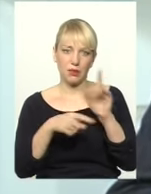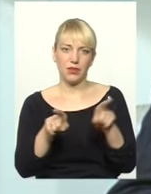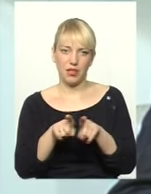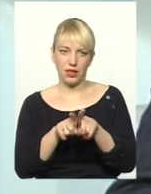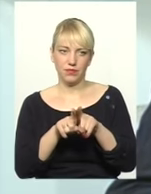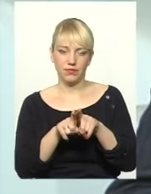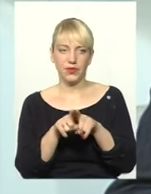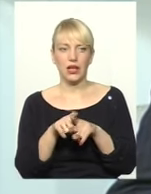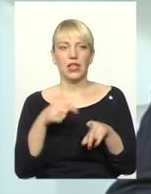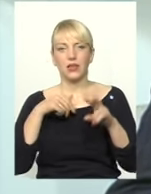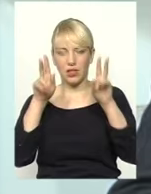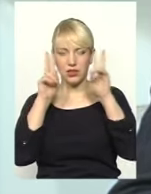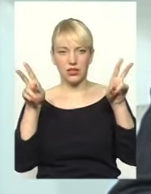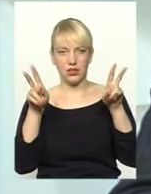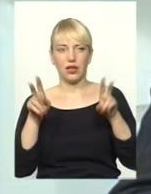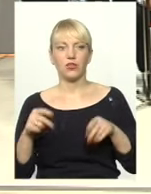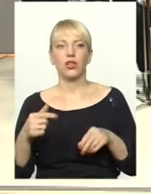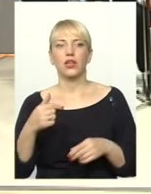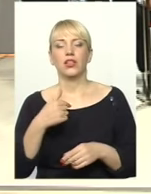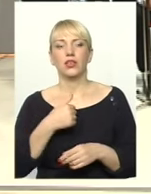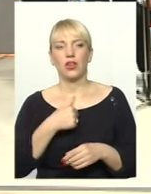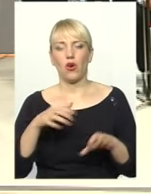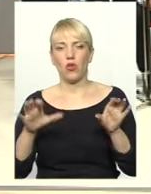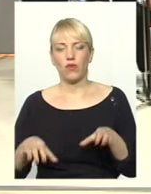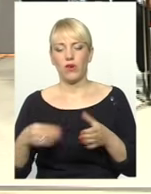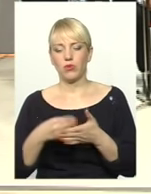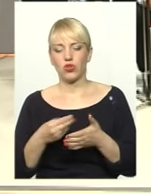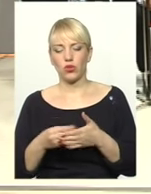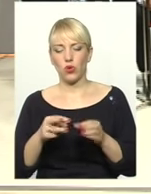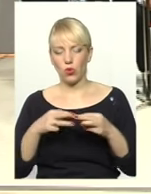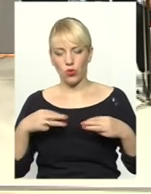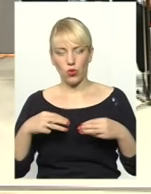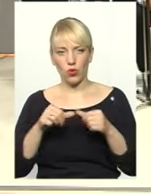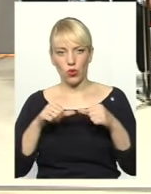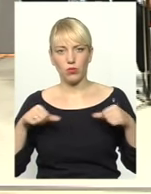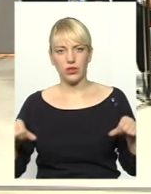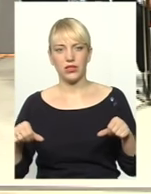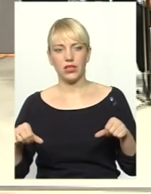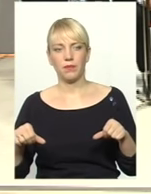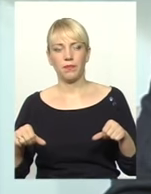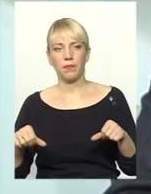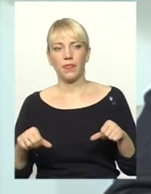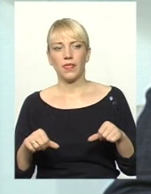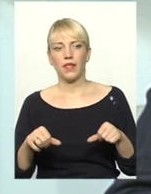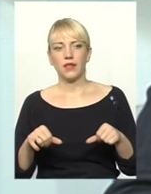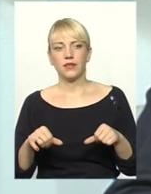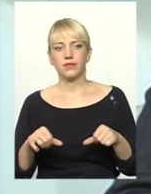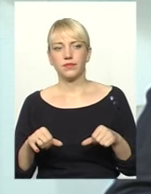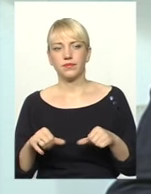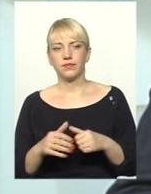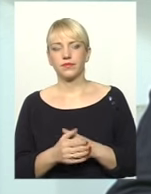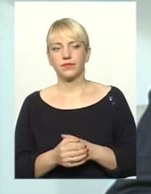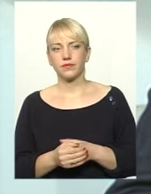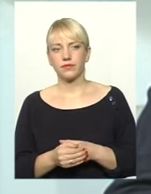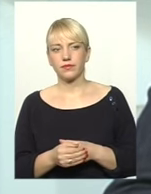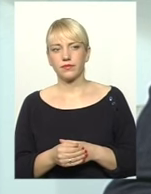треба задати взагалі. Я не знаю. От я голова плану бюджетної комісії, якийсь досвід був, що головою ради, головою адміністрації, є Іван Ярославич, якому я